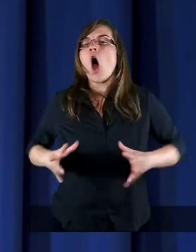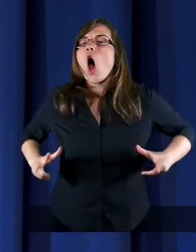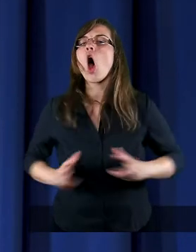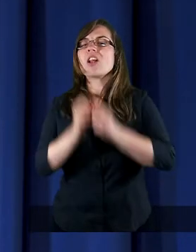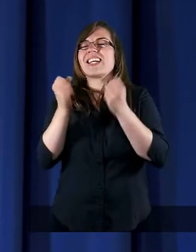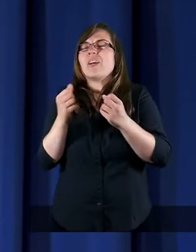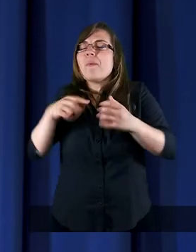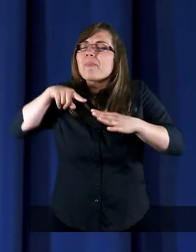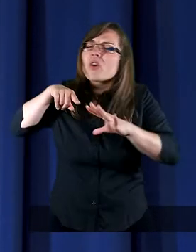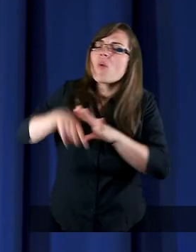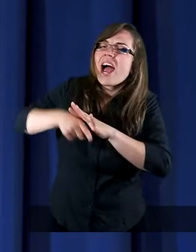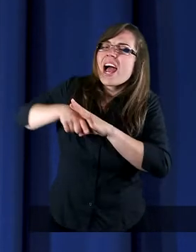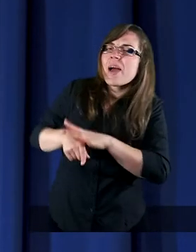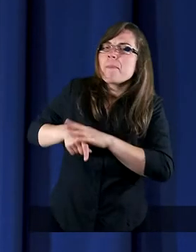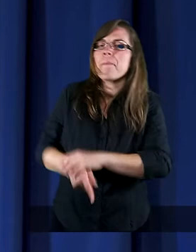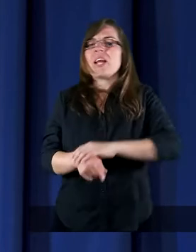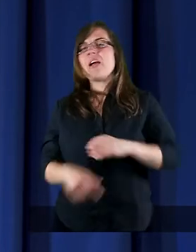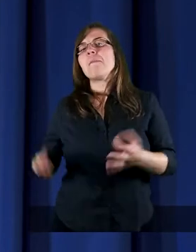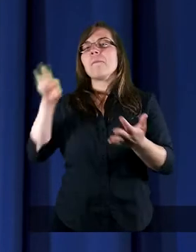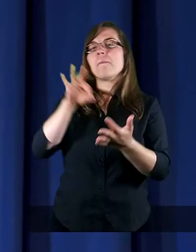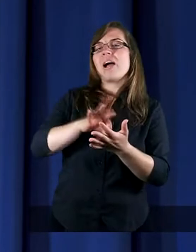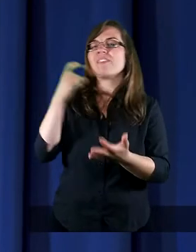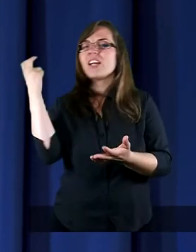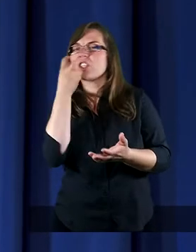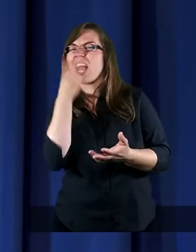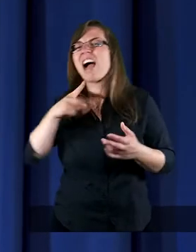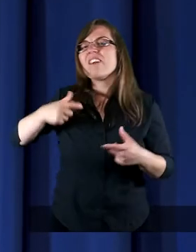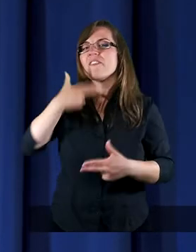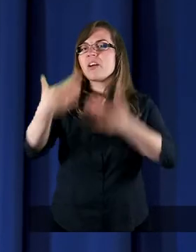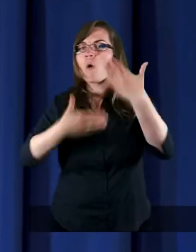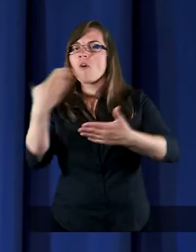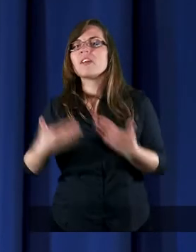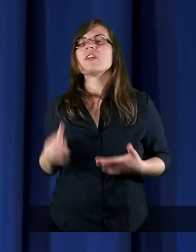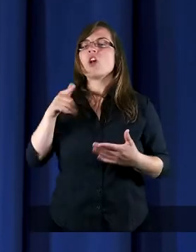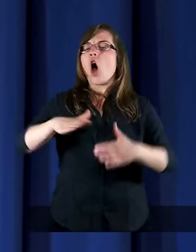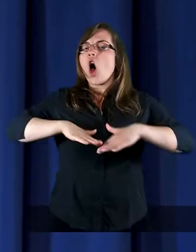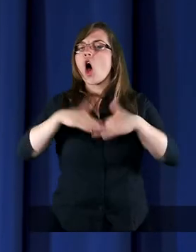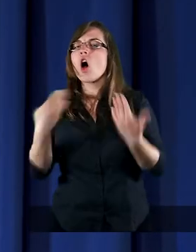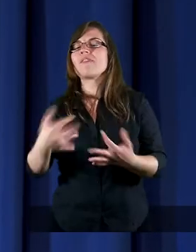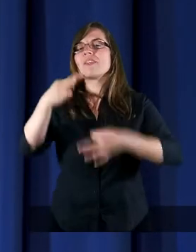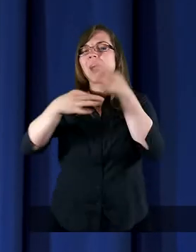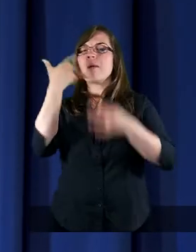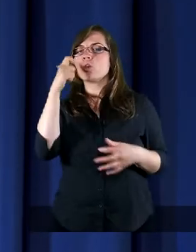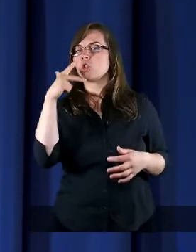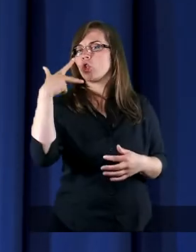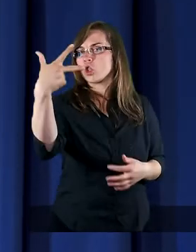głębie pewnej ciekawej wypowiedzi. Kochani, otwórzcie psalm 103.